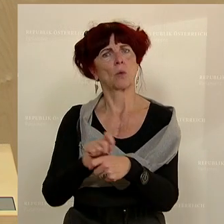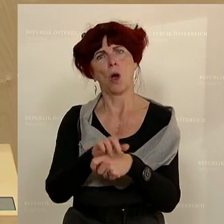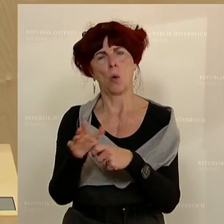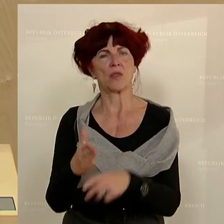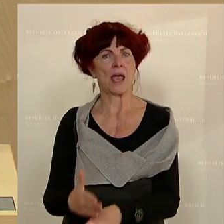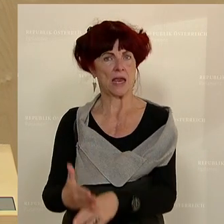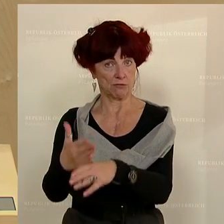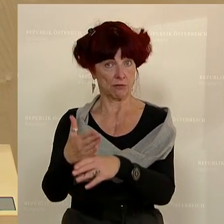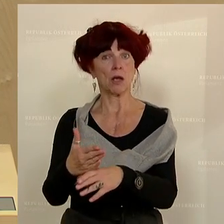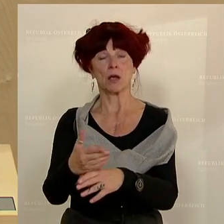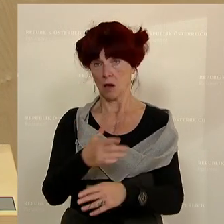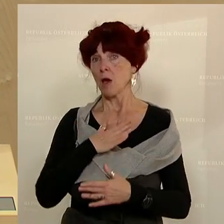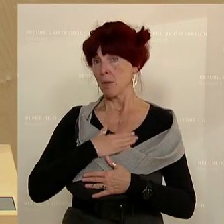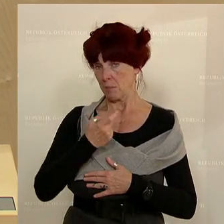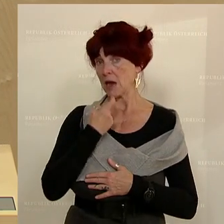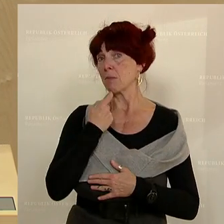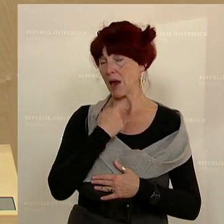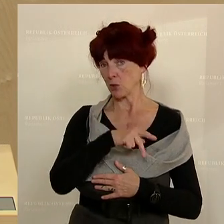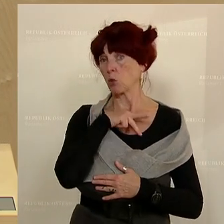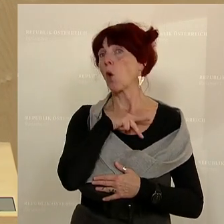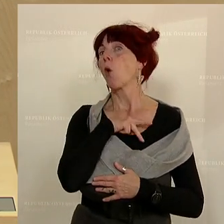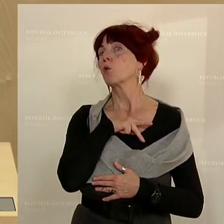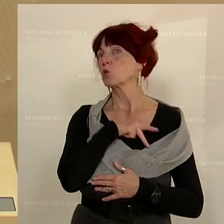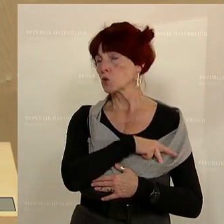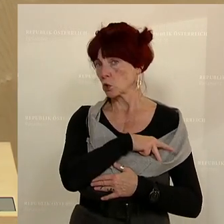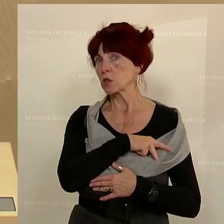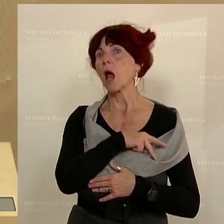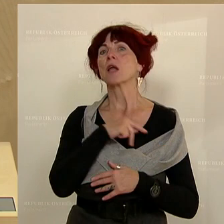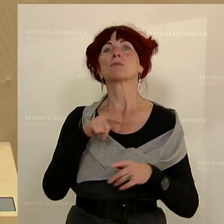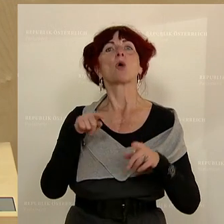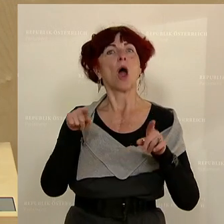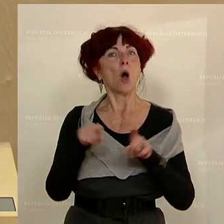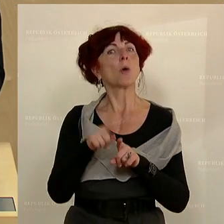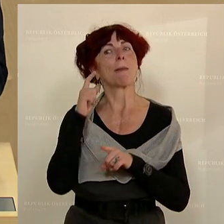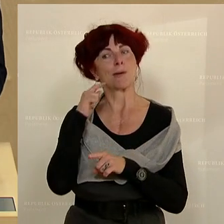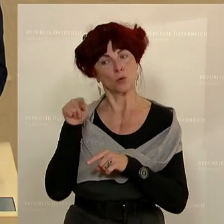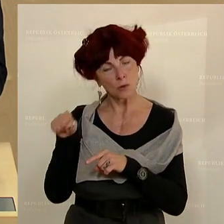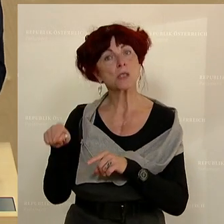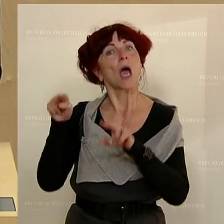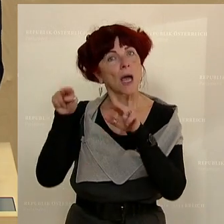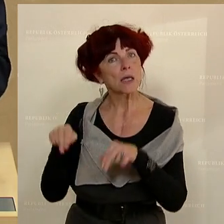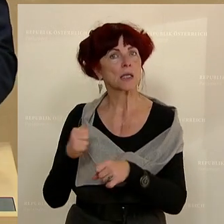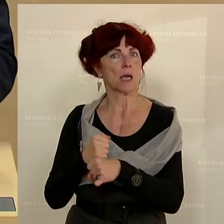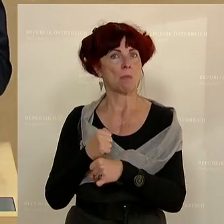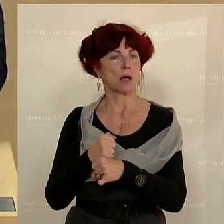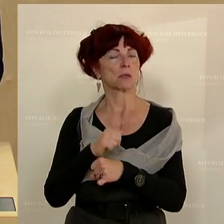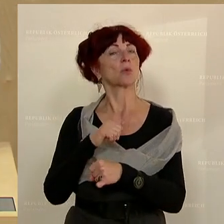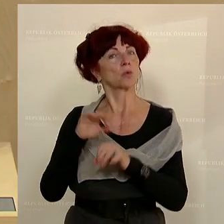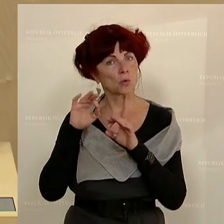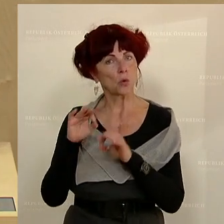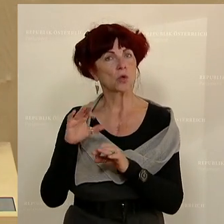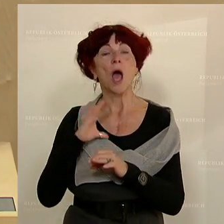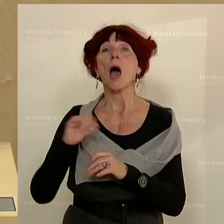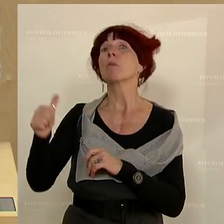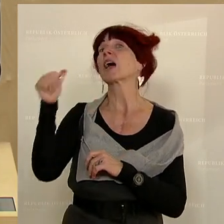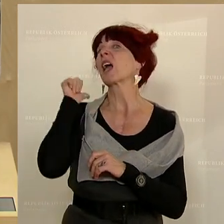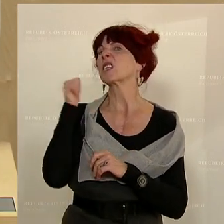ist doch unsere Meinung vom Club der Sozialdemokratischen Fraktion, dass das auch richtig war und dass es auch gut war. Aber du hast gesagt, du hast es gestern